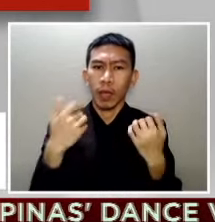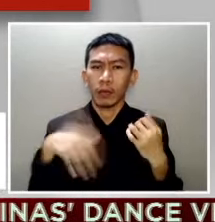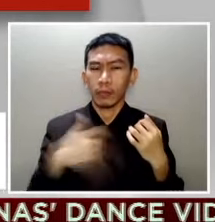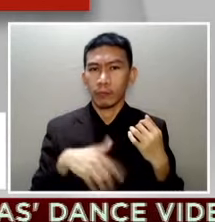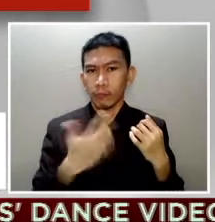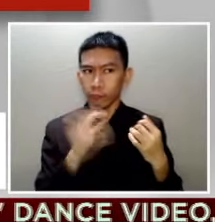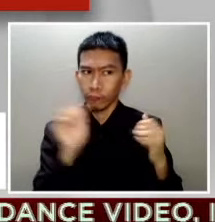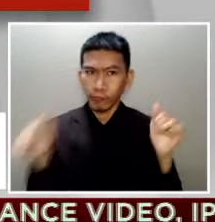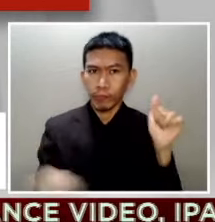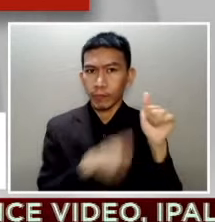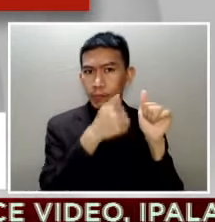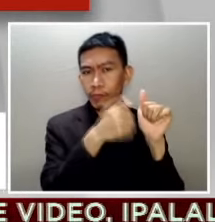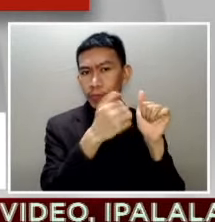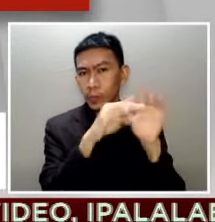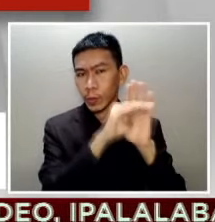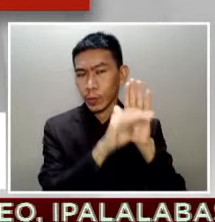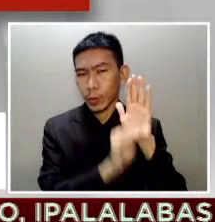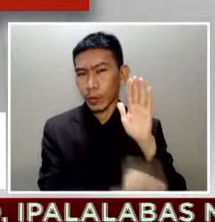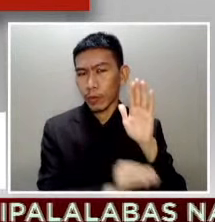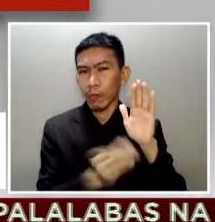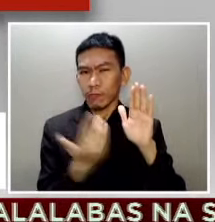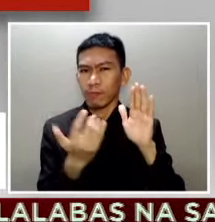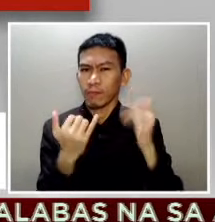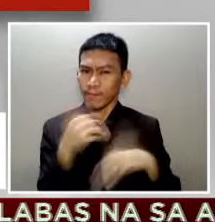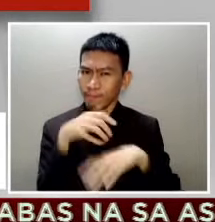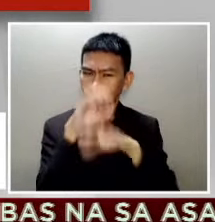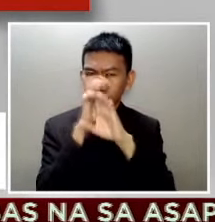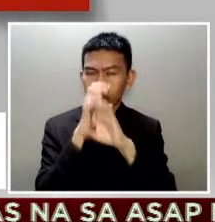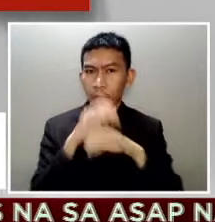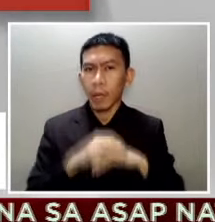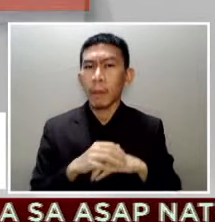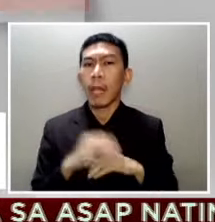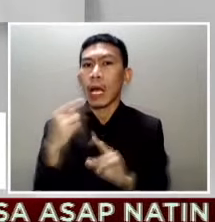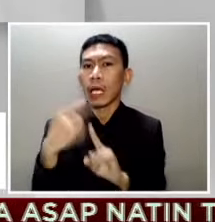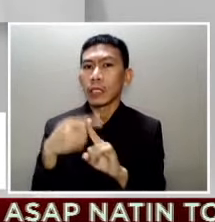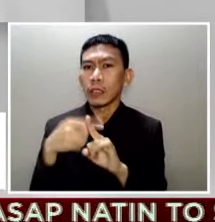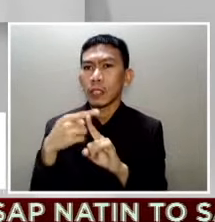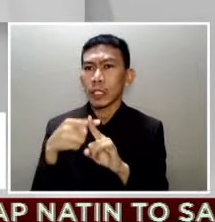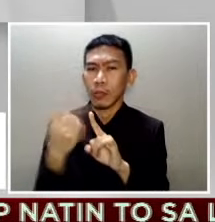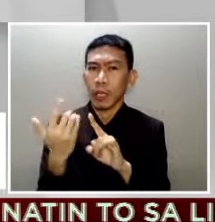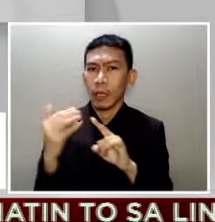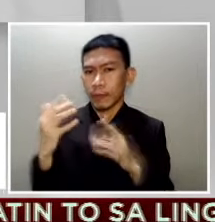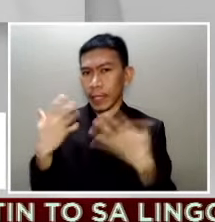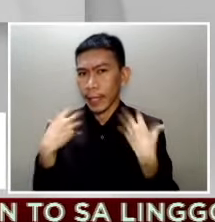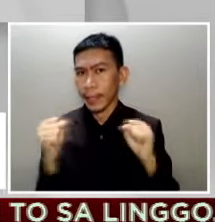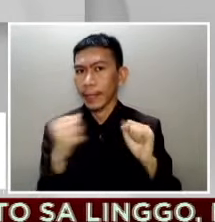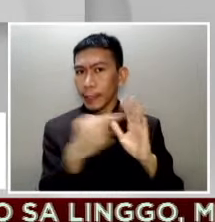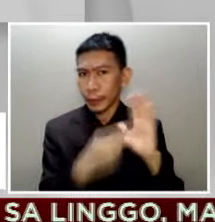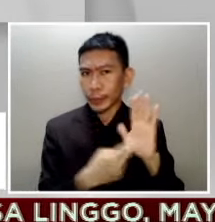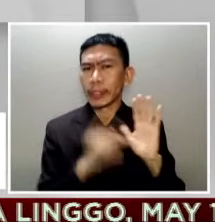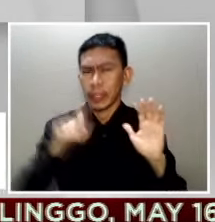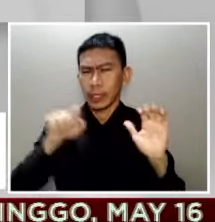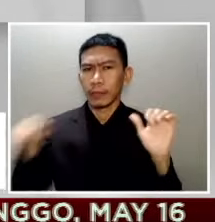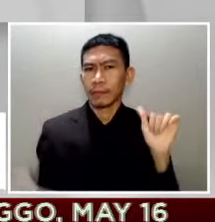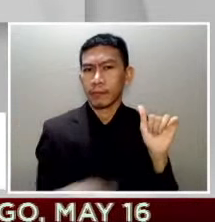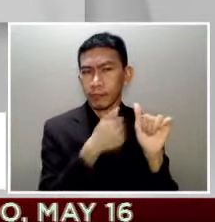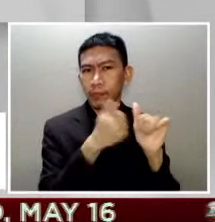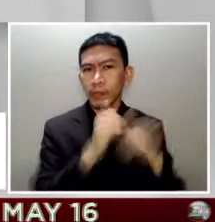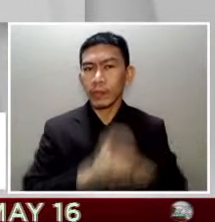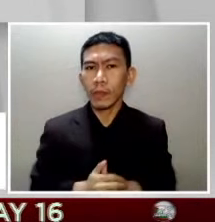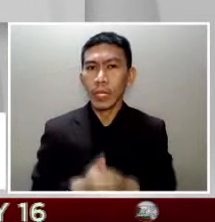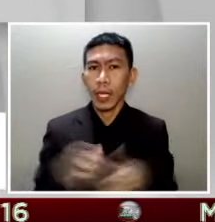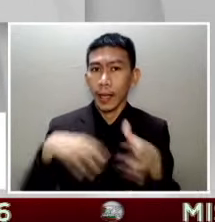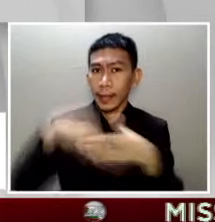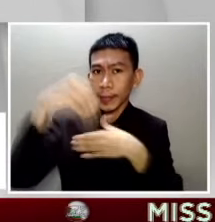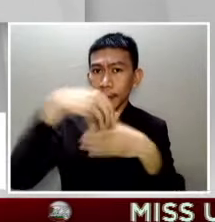restriction na ito at lalong-lalong na po yung pag-implement natin ng minimum self-protocol. Papayagan naman ang mga outdoor non-contact